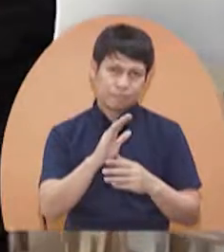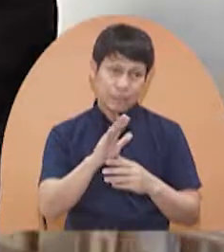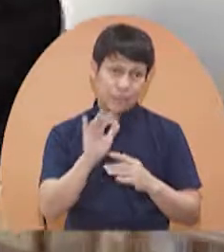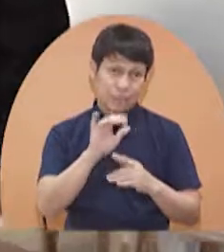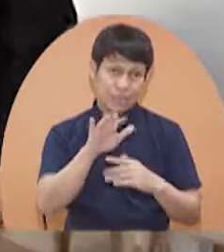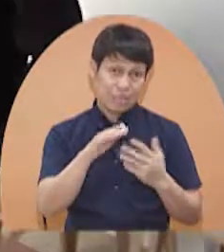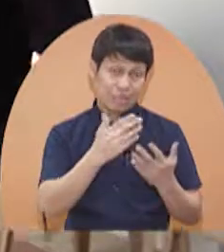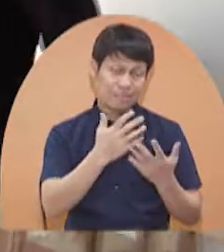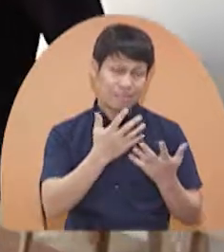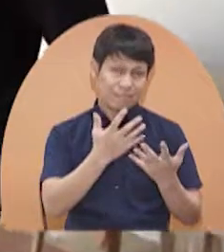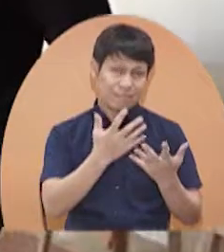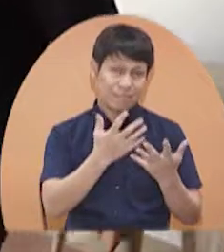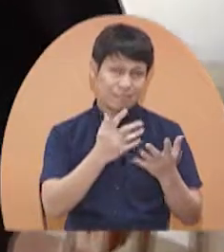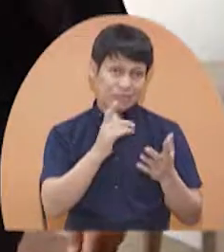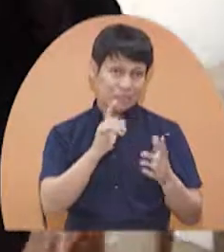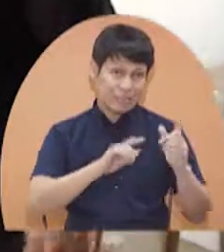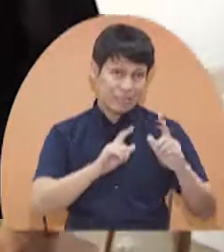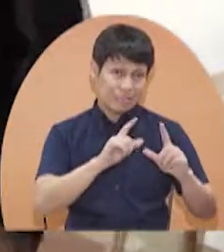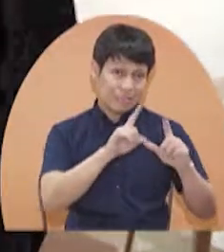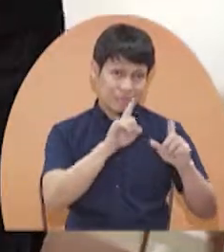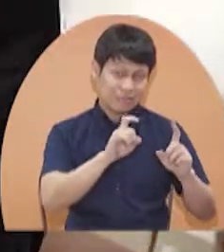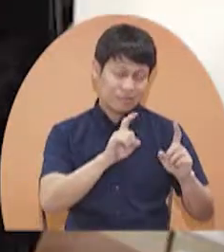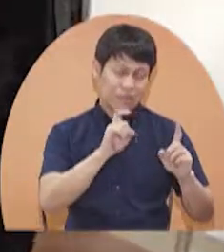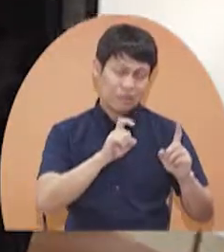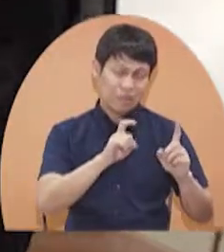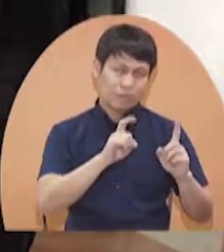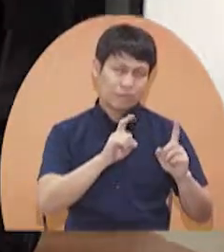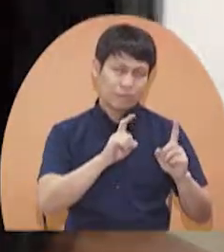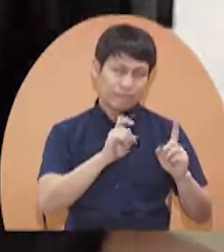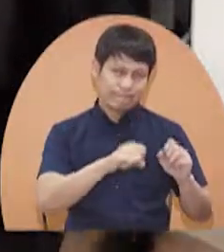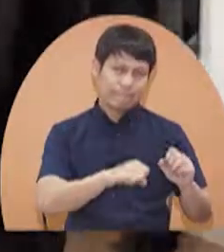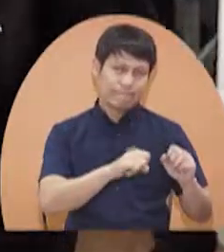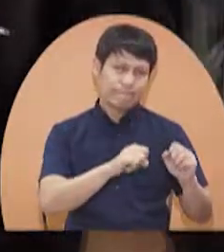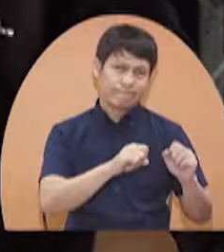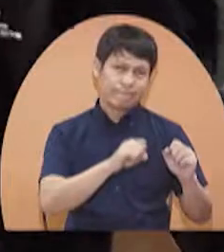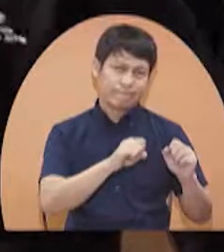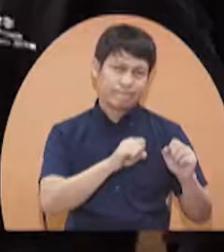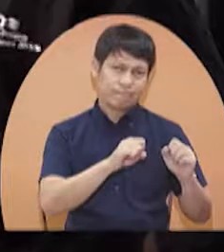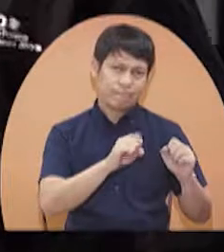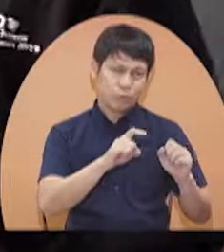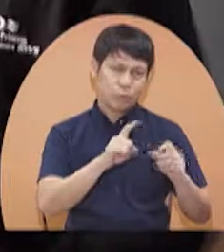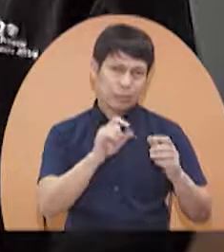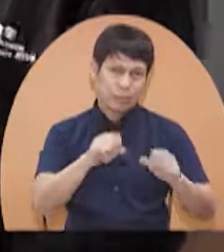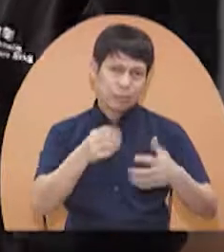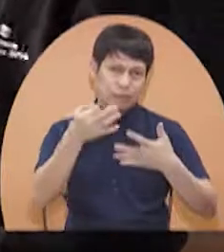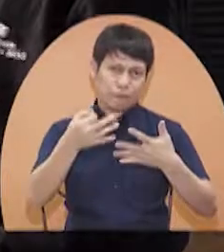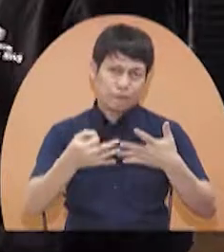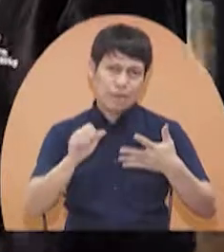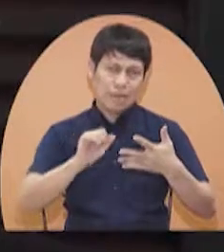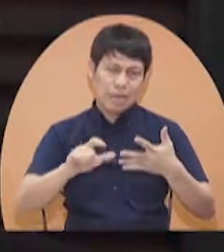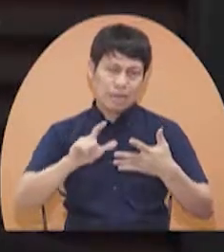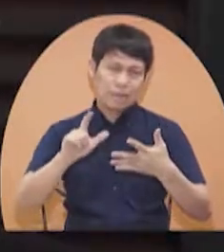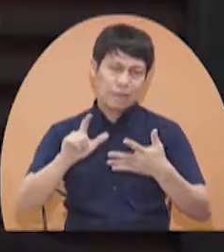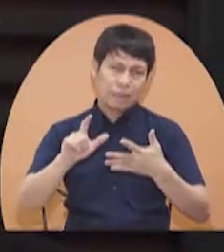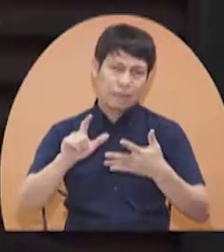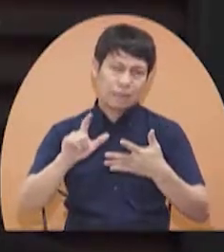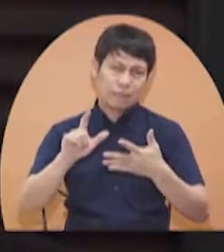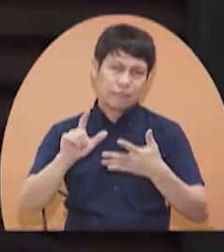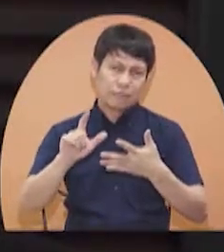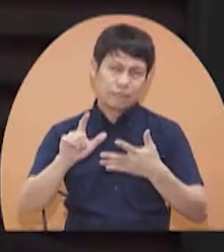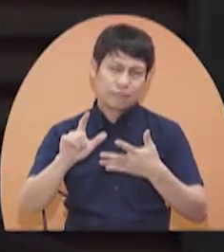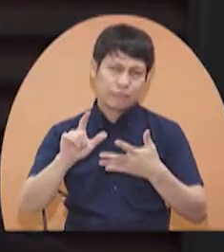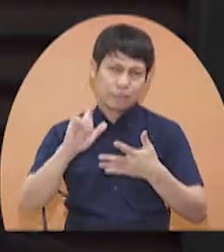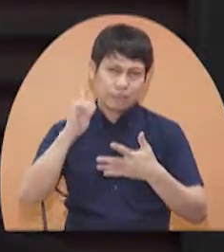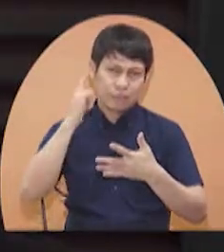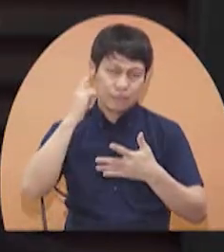na inihiling sa akin gawin na laboratory test para makapapile din po ko ng mga claim ko sa